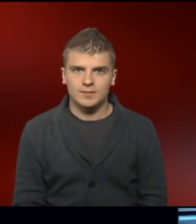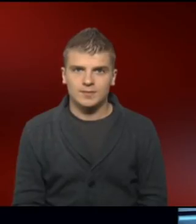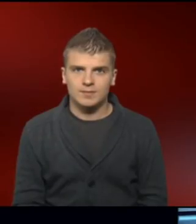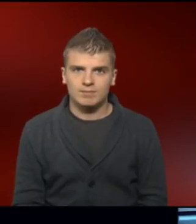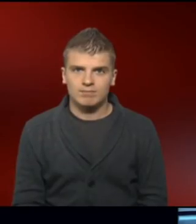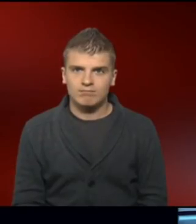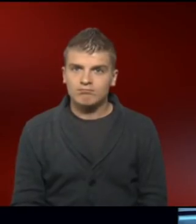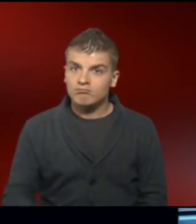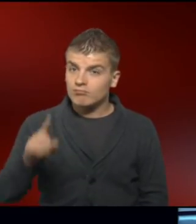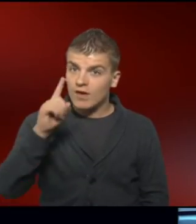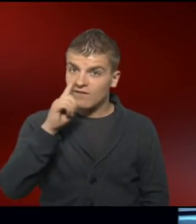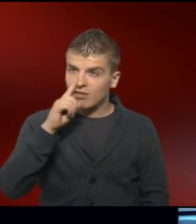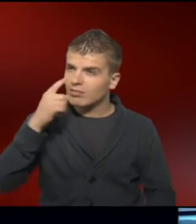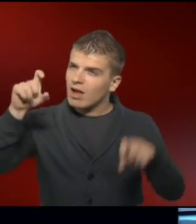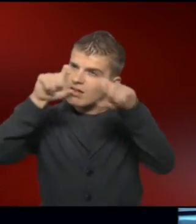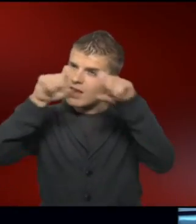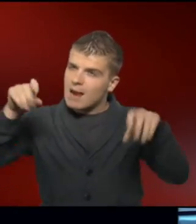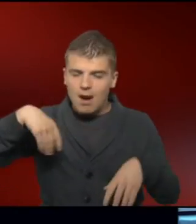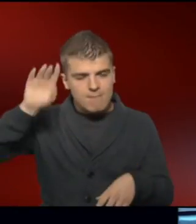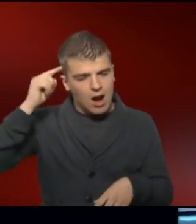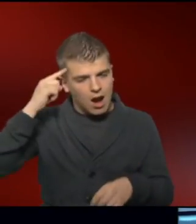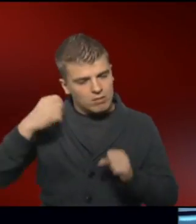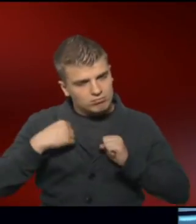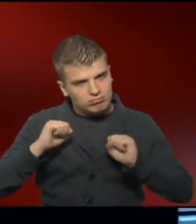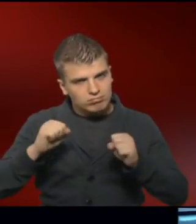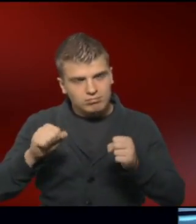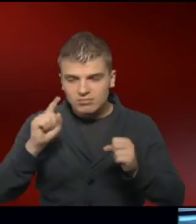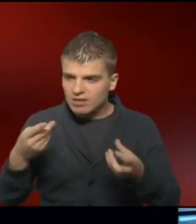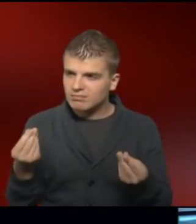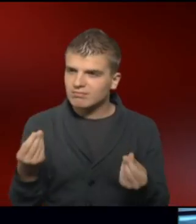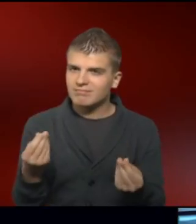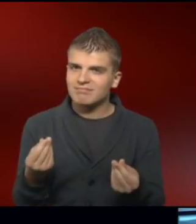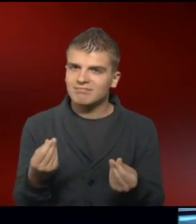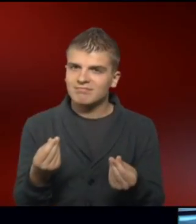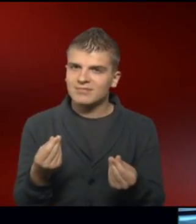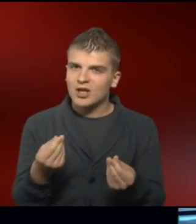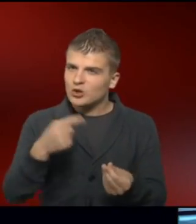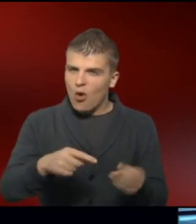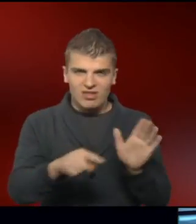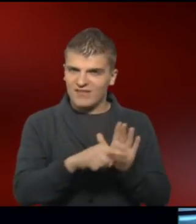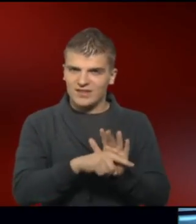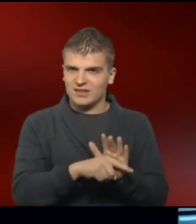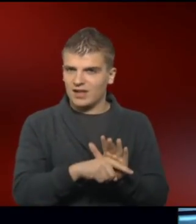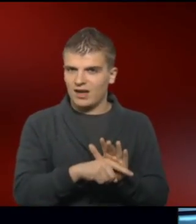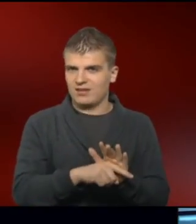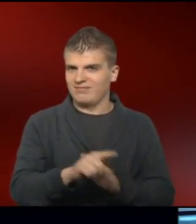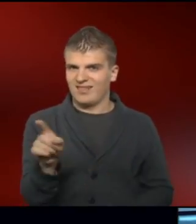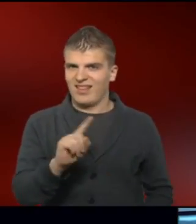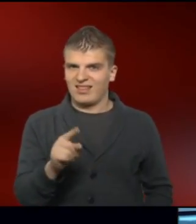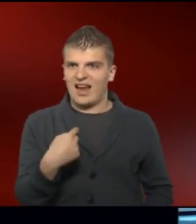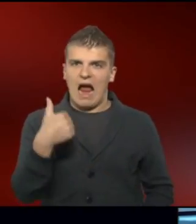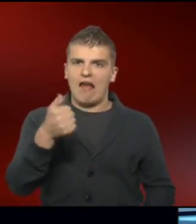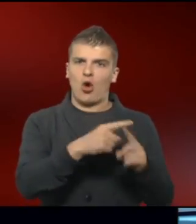Umso mehr man sich mit diesem Thema befasst, desto mehr merkt man, dass das eigentliche Defizit nicht in einem zusätzlichen